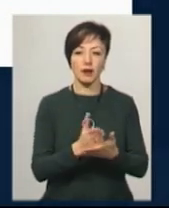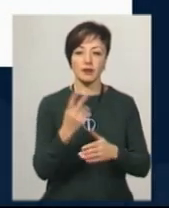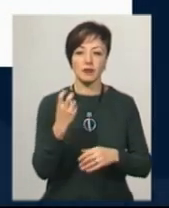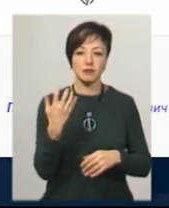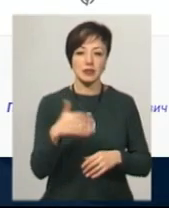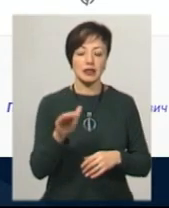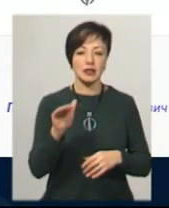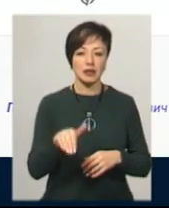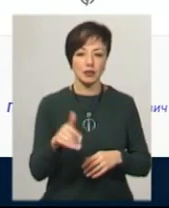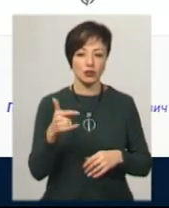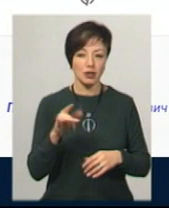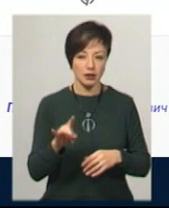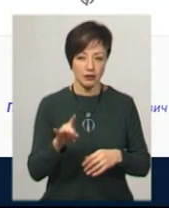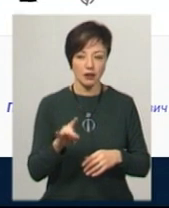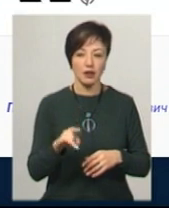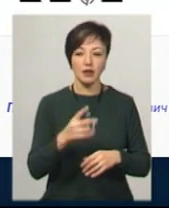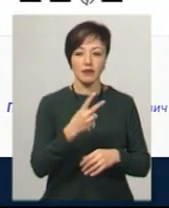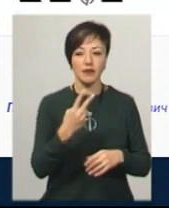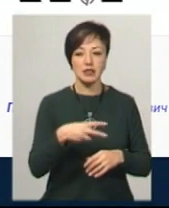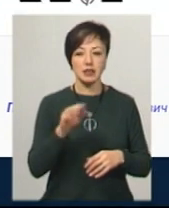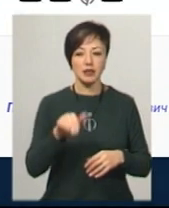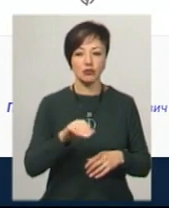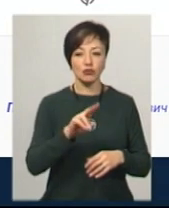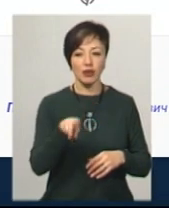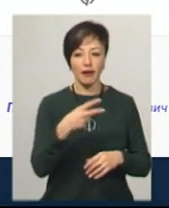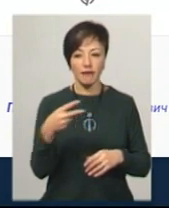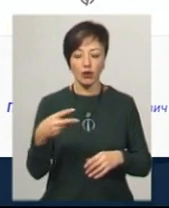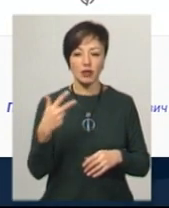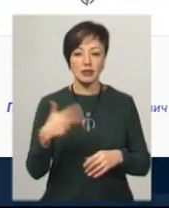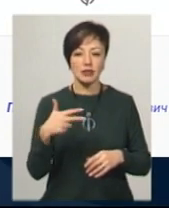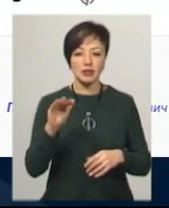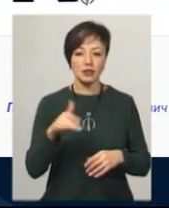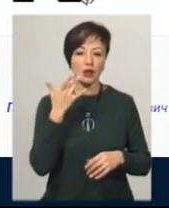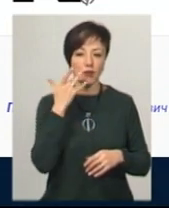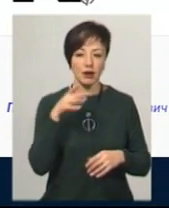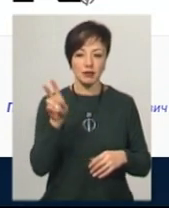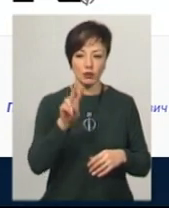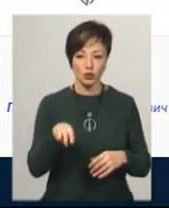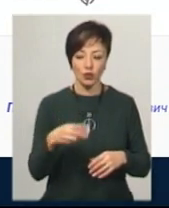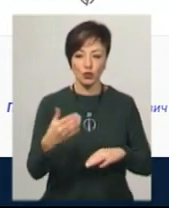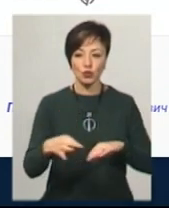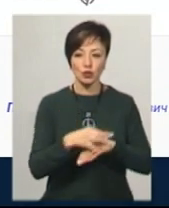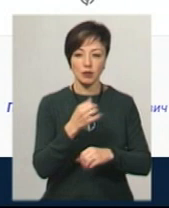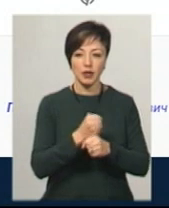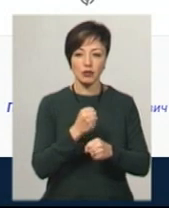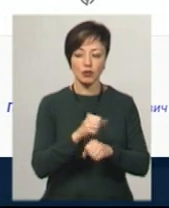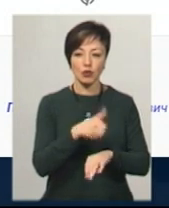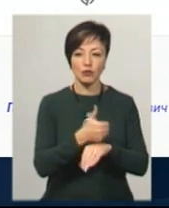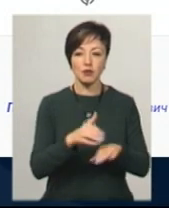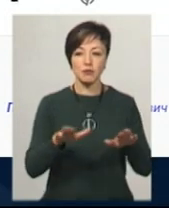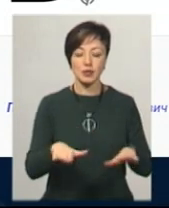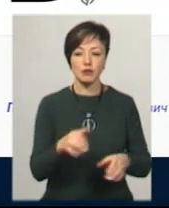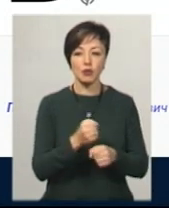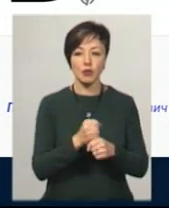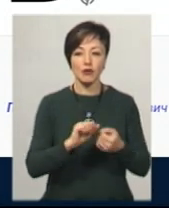250 тисяч гривень, 20 тисяч євро та 30 тисяч американських доларів. Його дружина працює за основним місцем